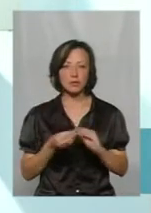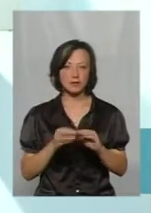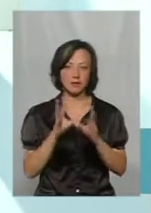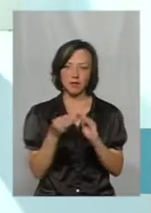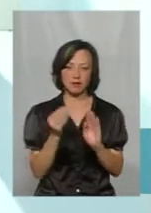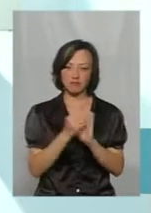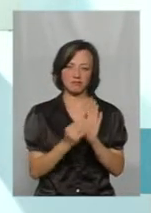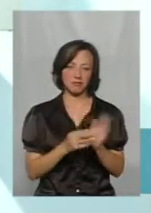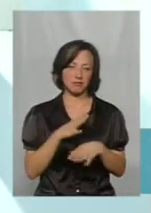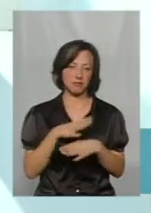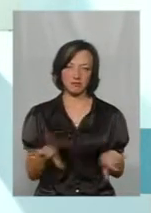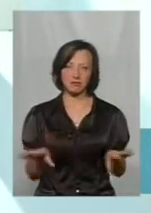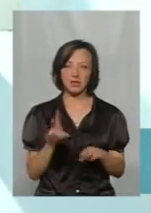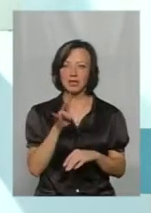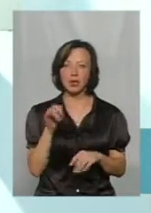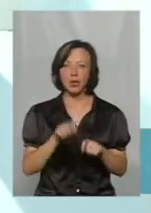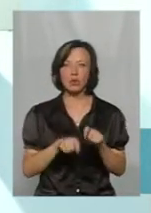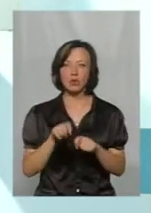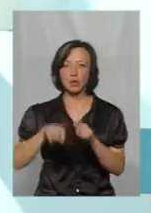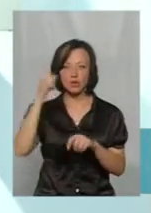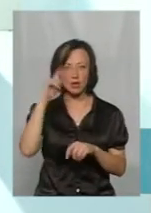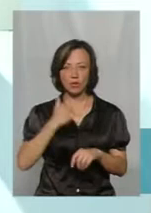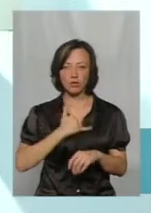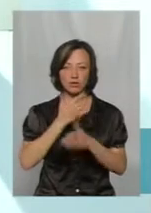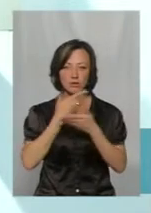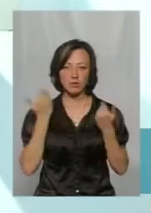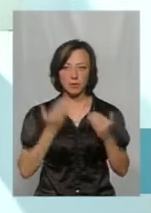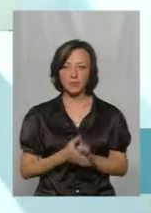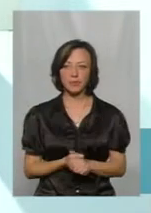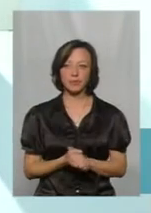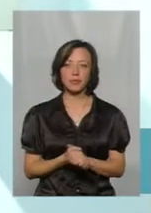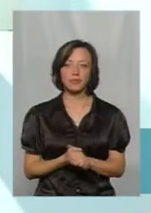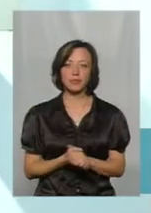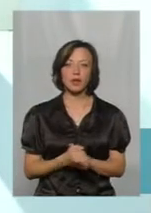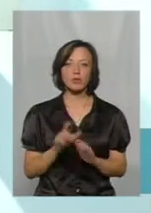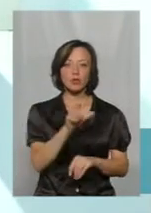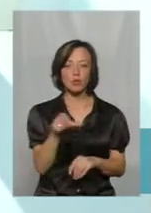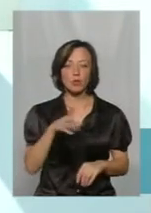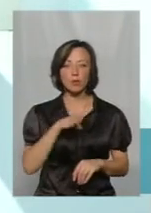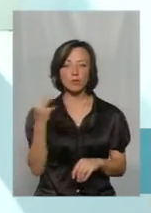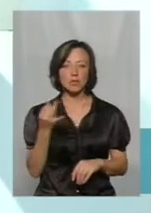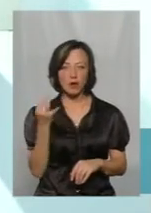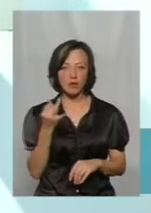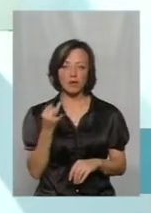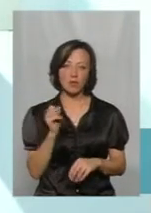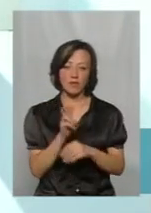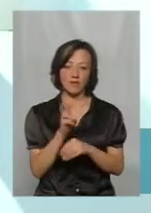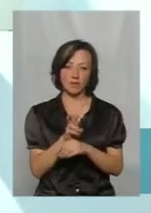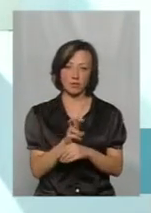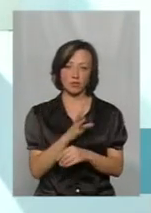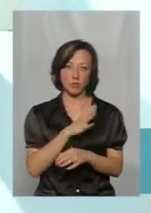оцінки не ставимо. Оцінки і контроль знань у нас відсутні. Щоб людям було цікаво і була відвідувальність.